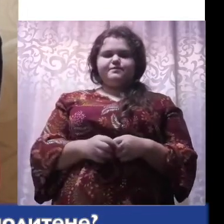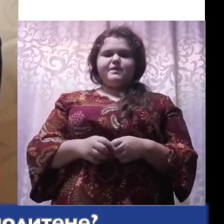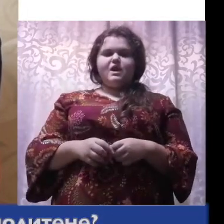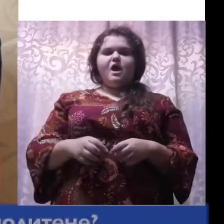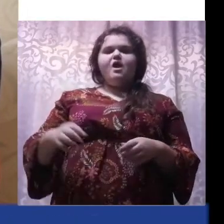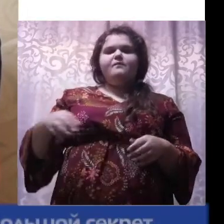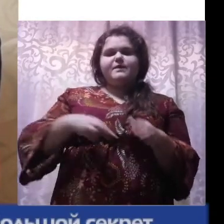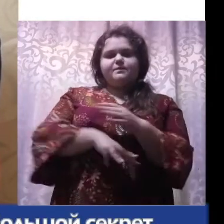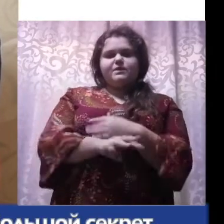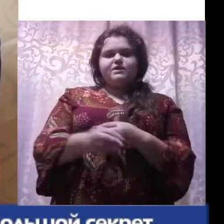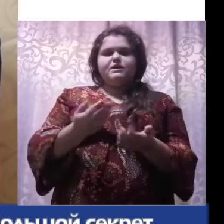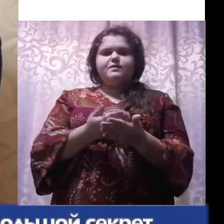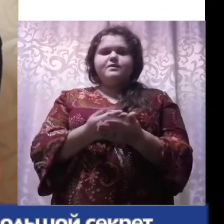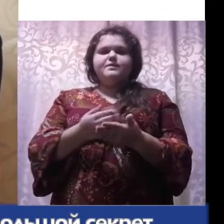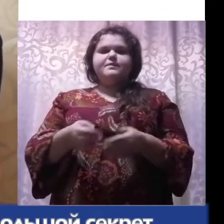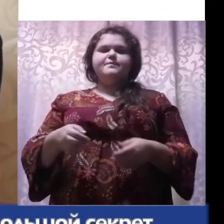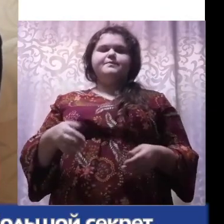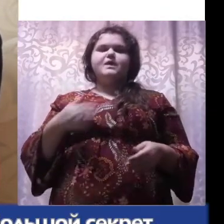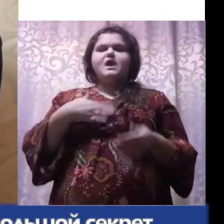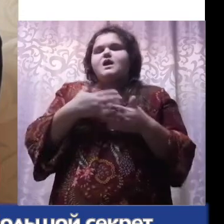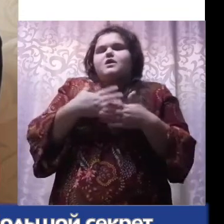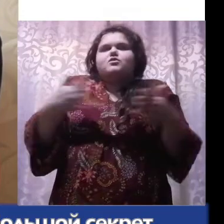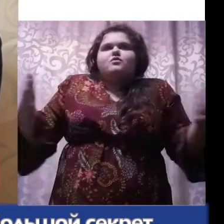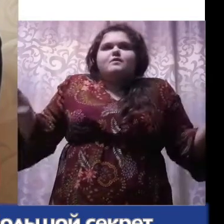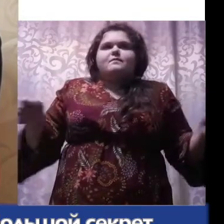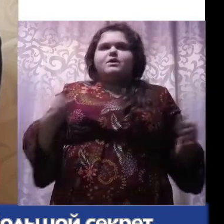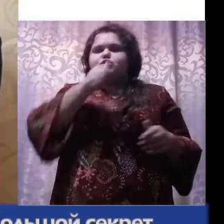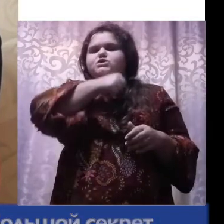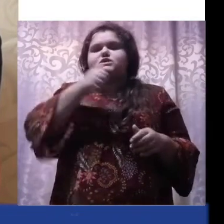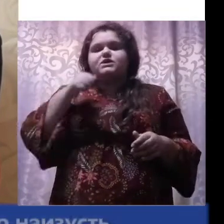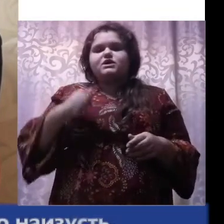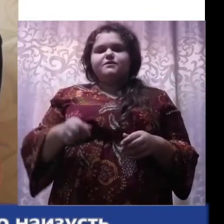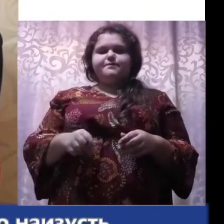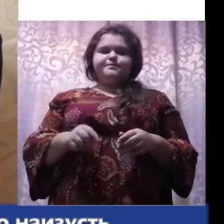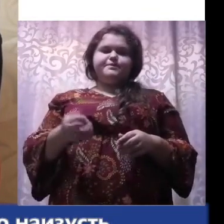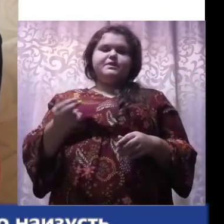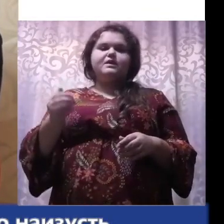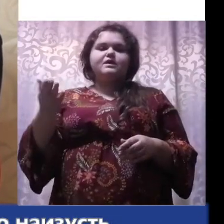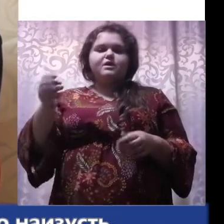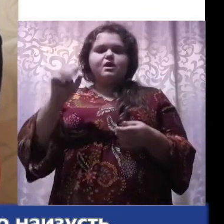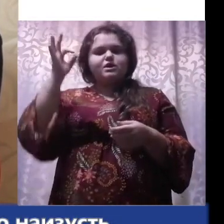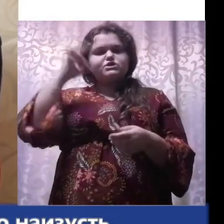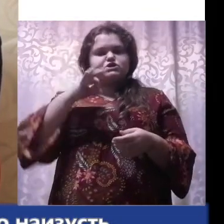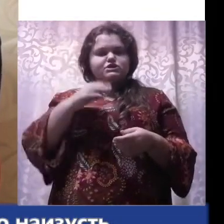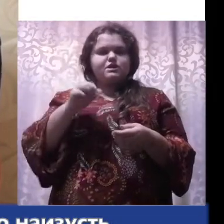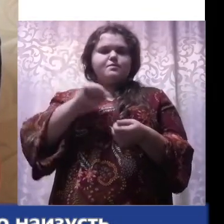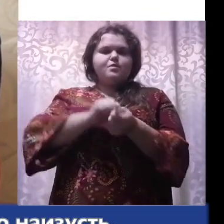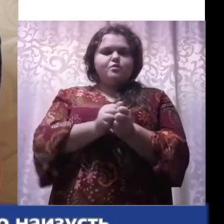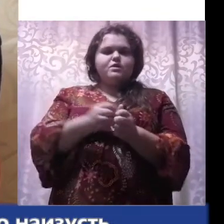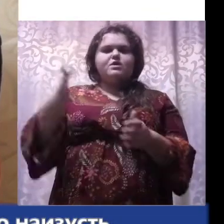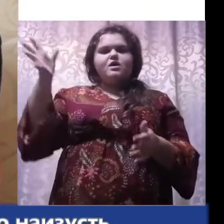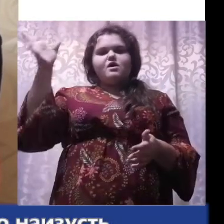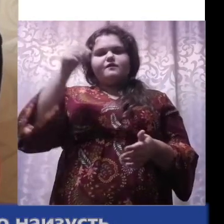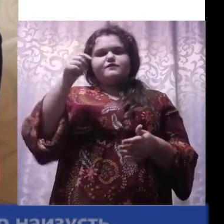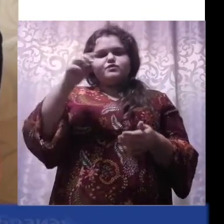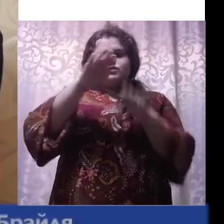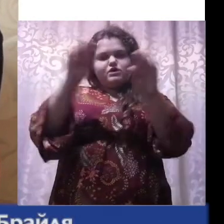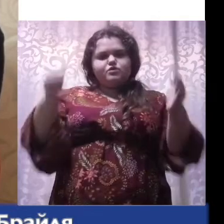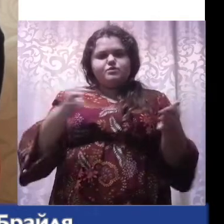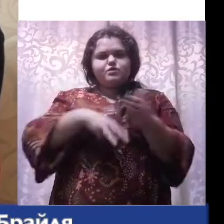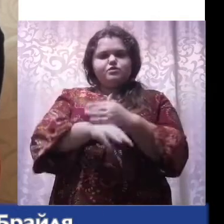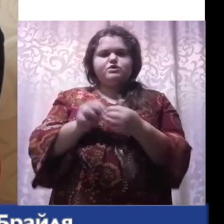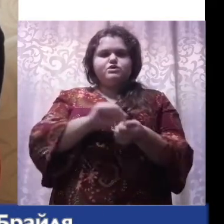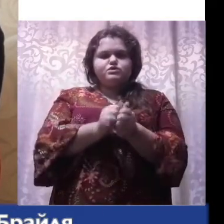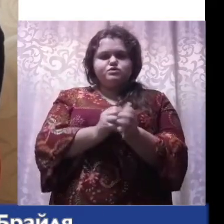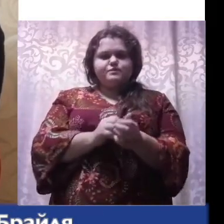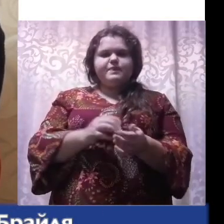метрополитене? Ну, например, я вам открою, может быть, большой секрет. Да, они зачастую помнят карту метро наизусть. Есть